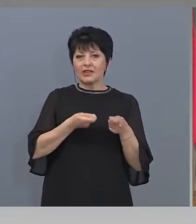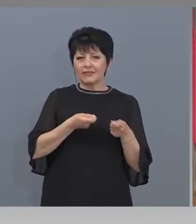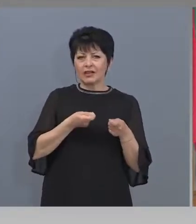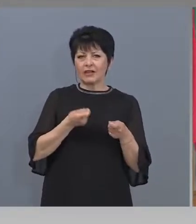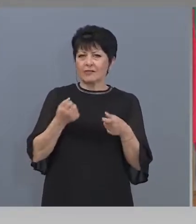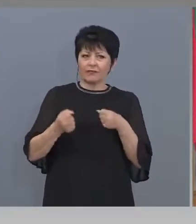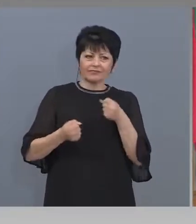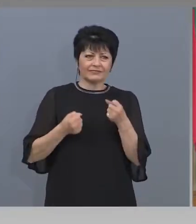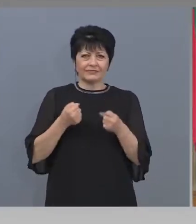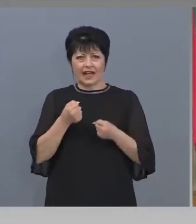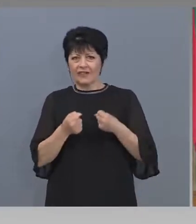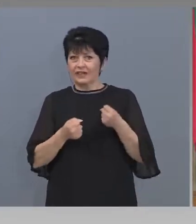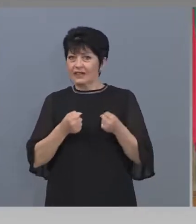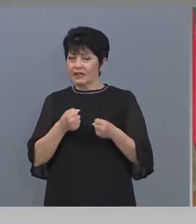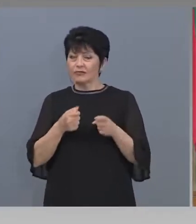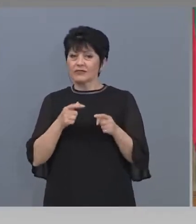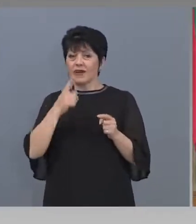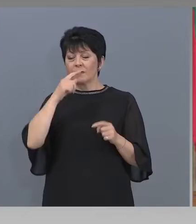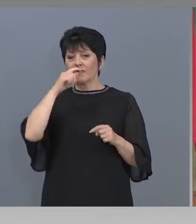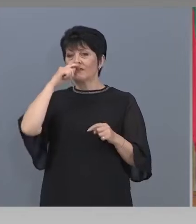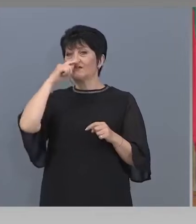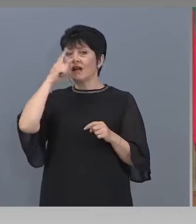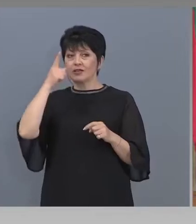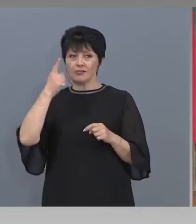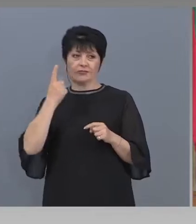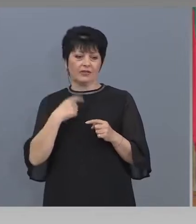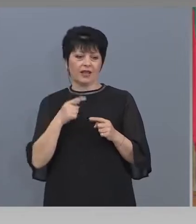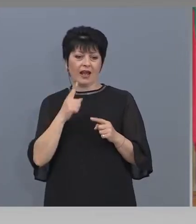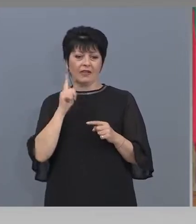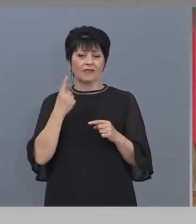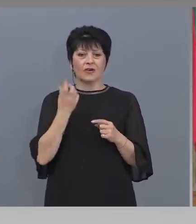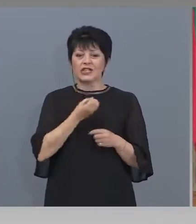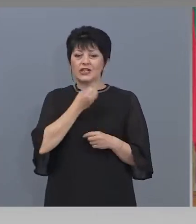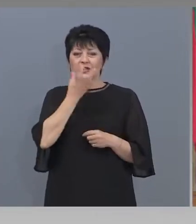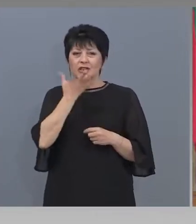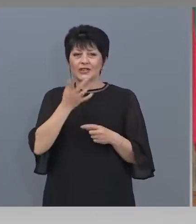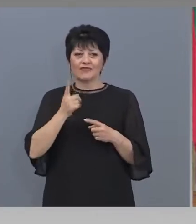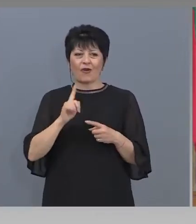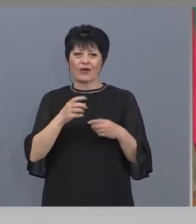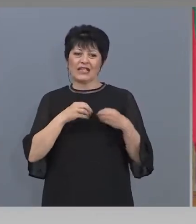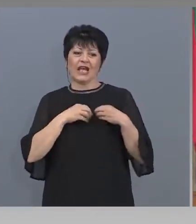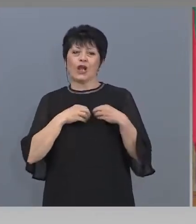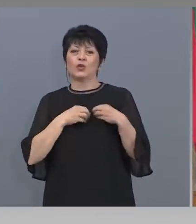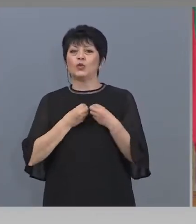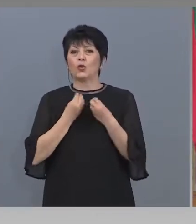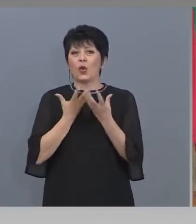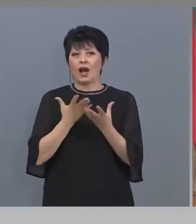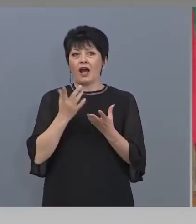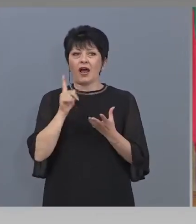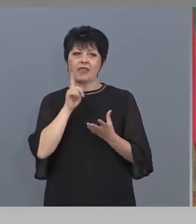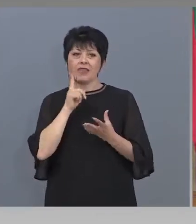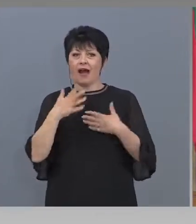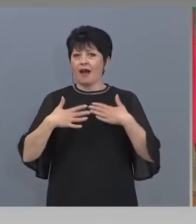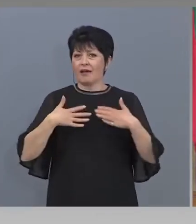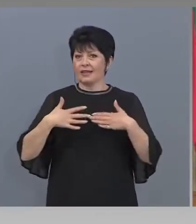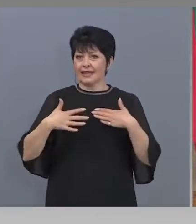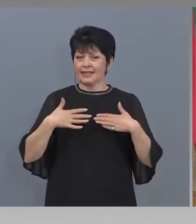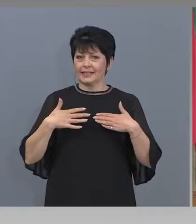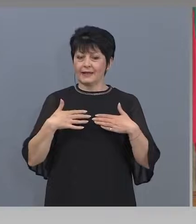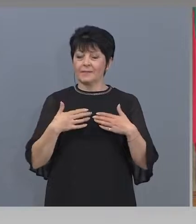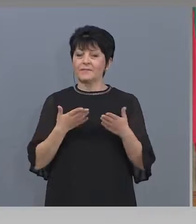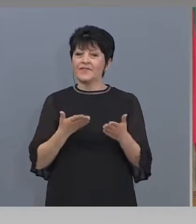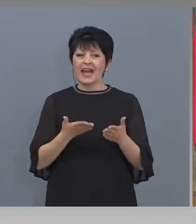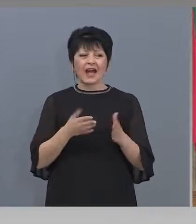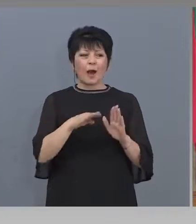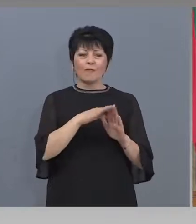дейност, защото това е важно и за самото същество на артиста, за духа му. А тази програма беше за тези колеги